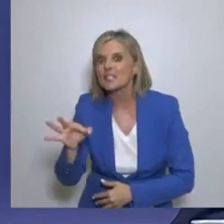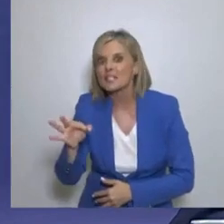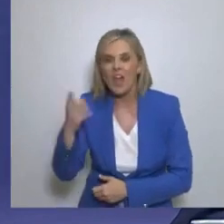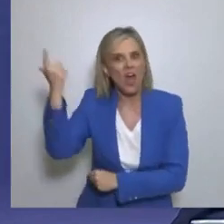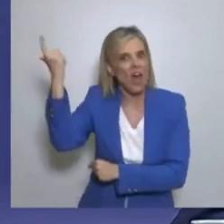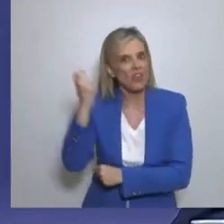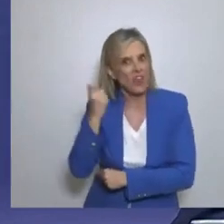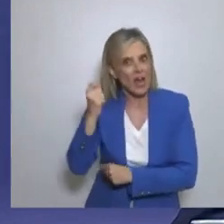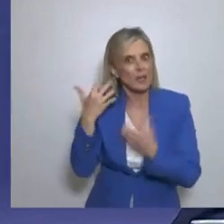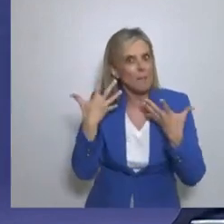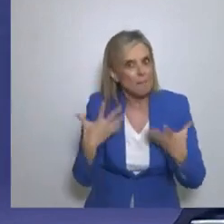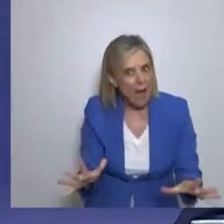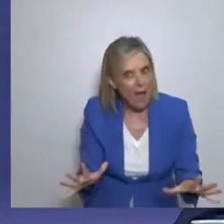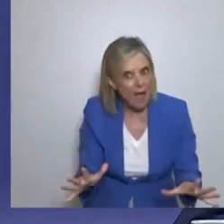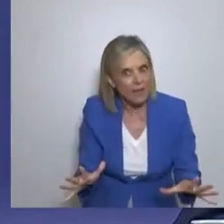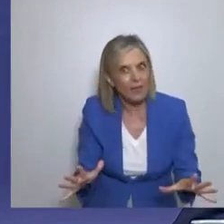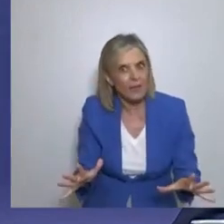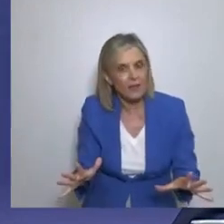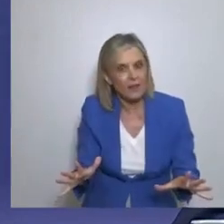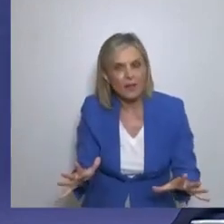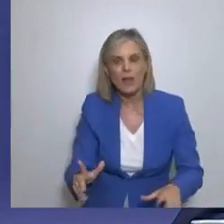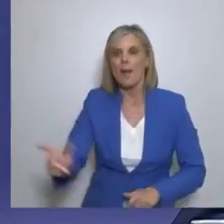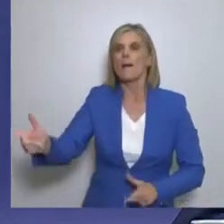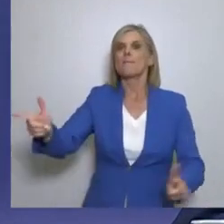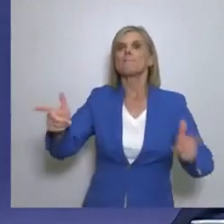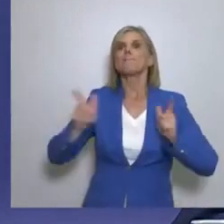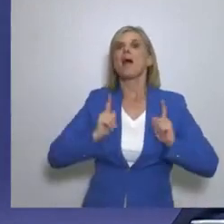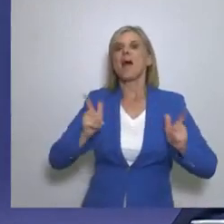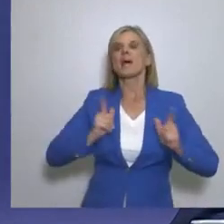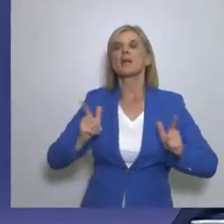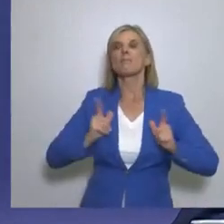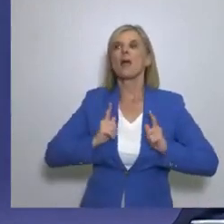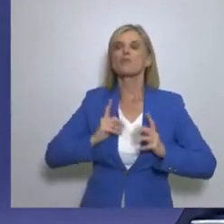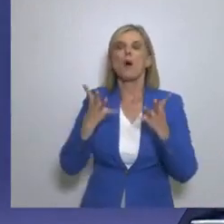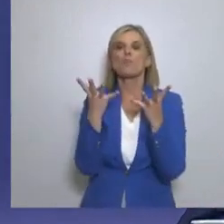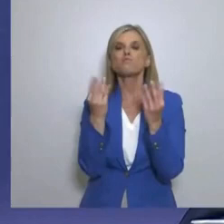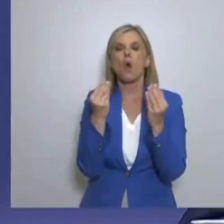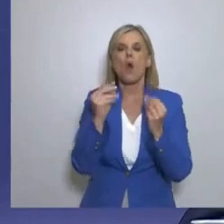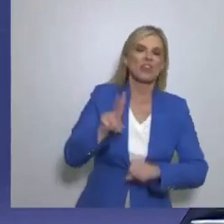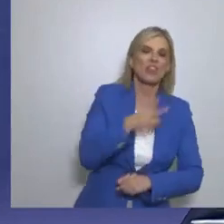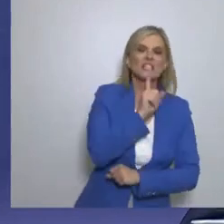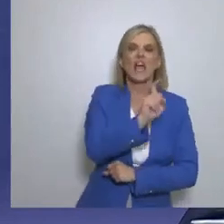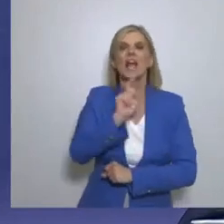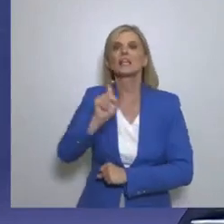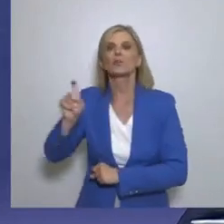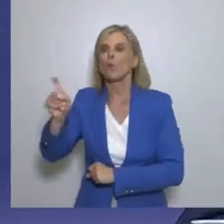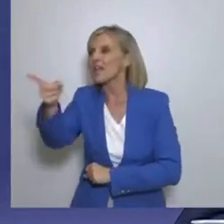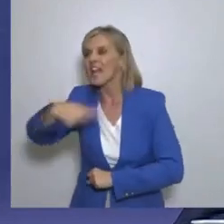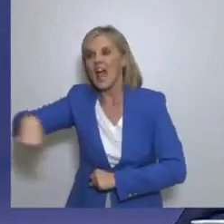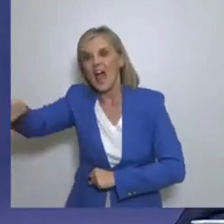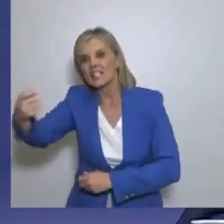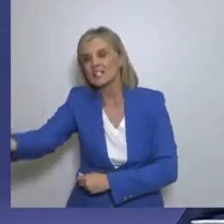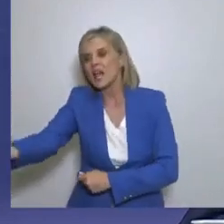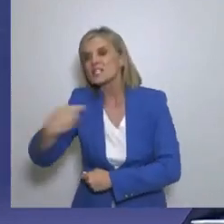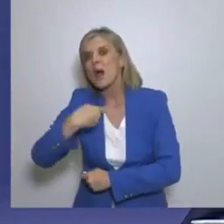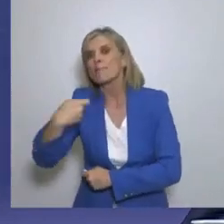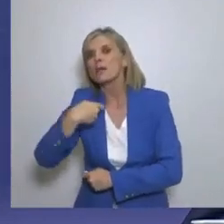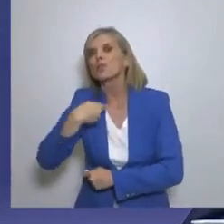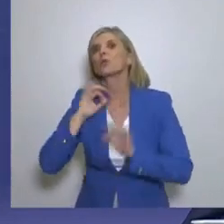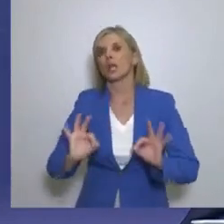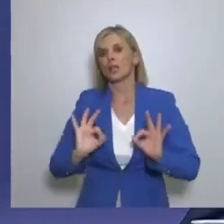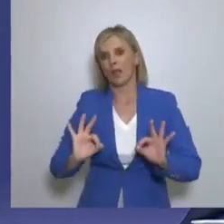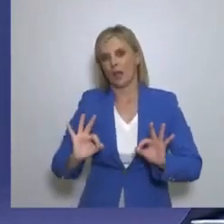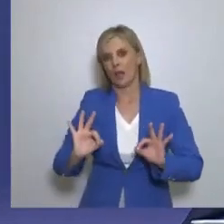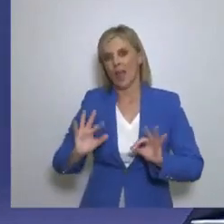χρήματα δοτηθεί από την Ελλάδα. Οι αποζημιώσεις είναι πάρα πολλά δισεκατομμύρια σήμερα τουλάχιστον όπως τρέχεται σήμερα το τραπεζικό